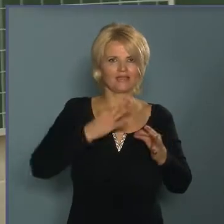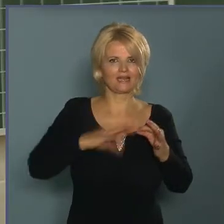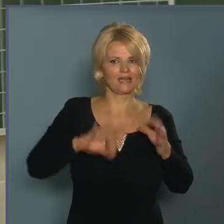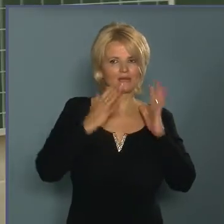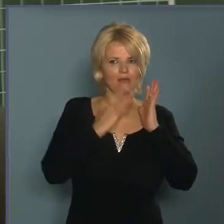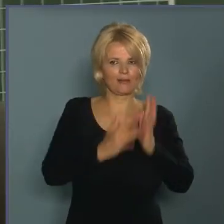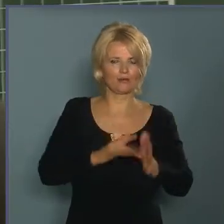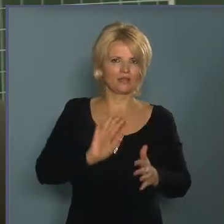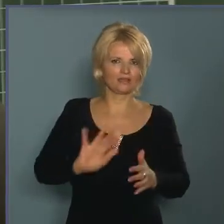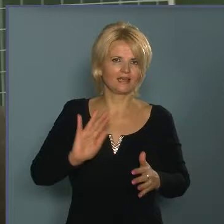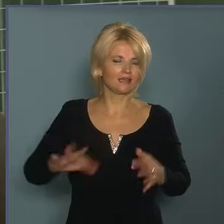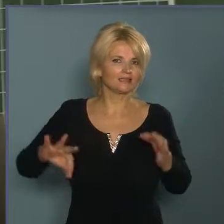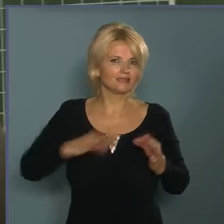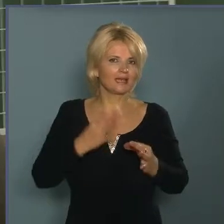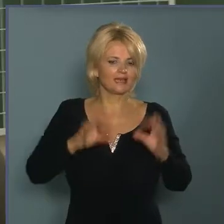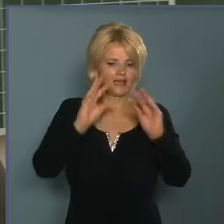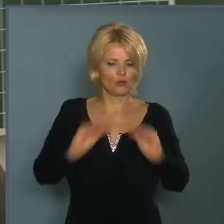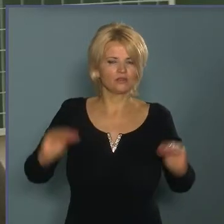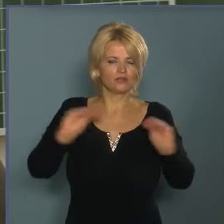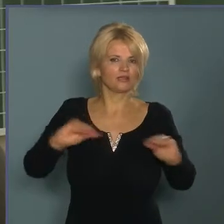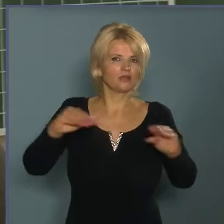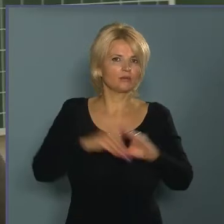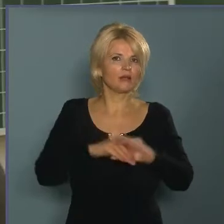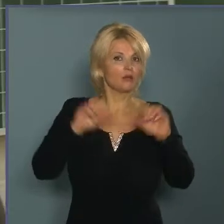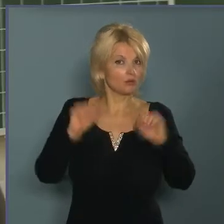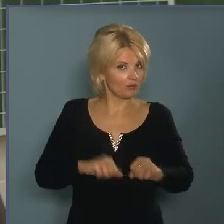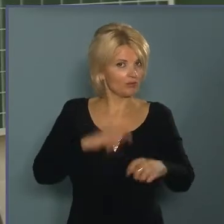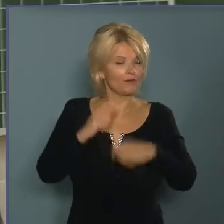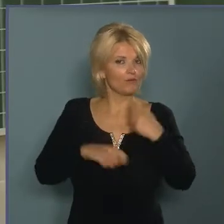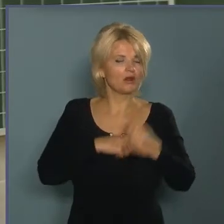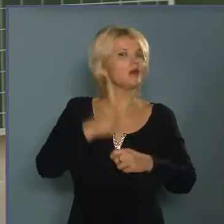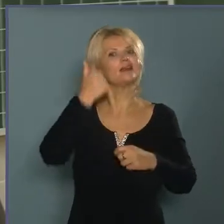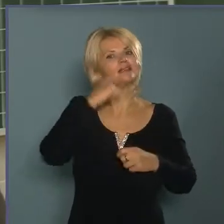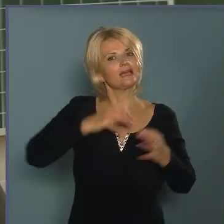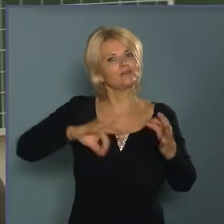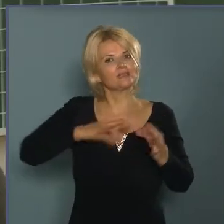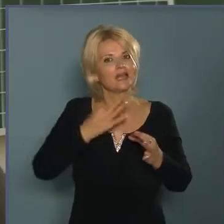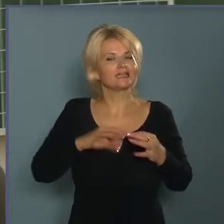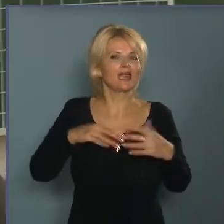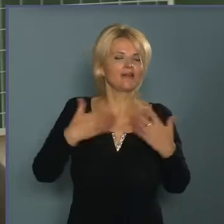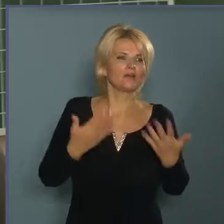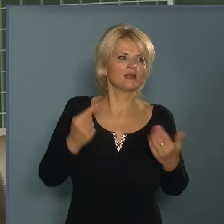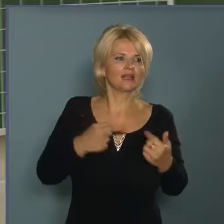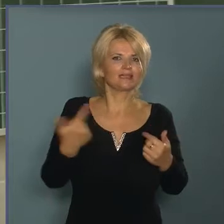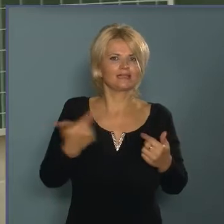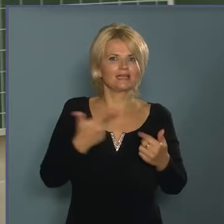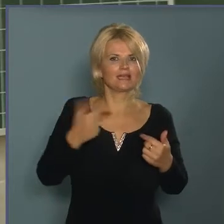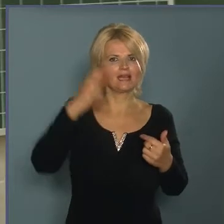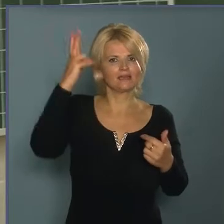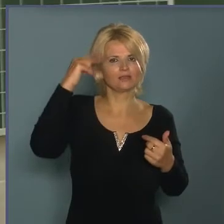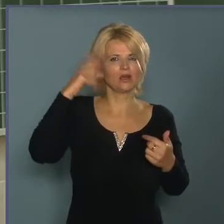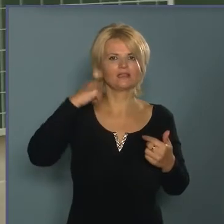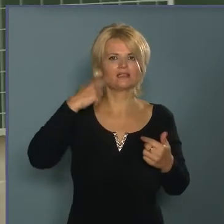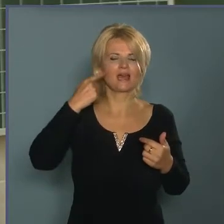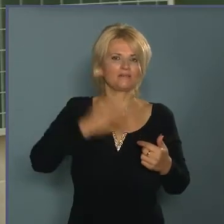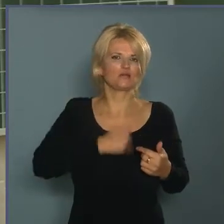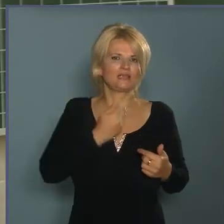nekik. Egyébként a zeneoktatáson belül komolyan foglalkoznak a népzenei részsel, vagy a zeneoktatás lévénye ez egy két tanjelvű